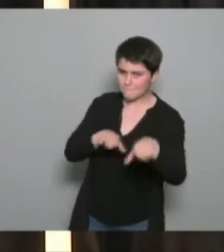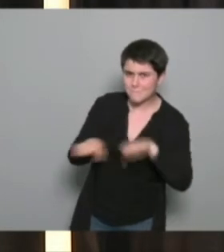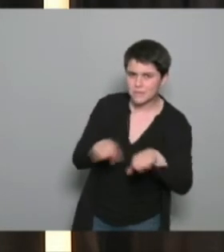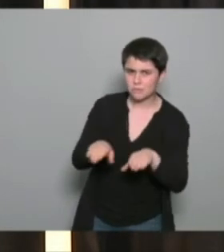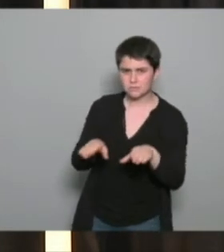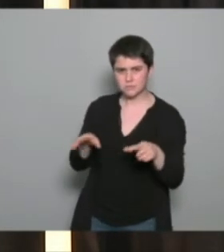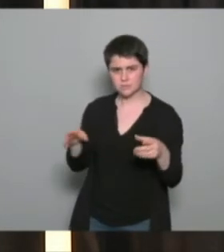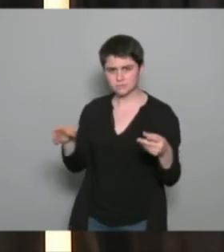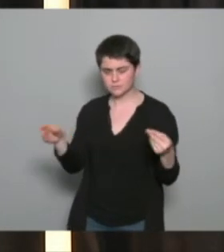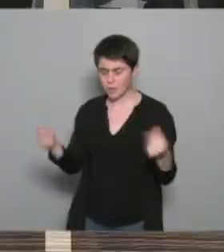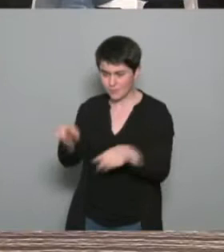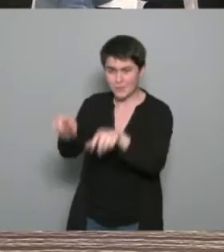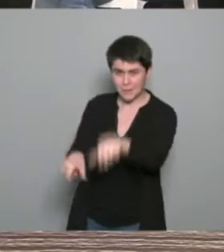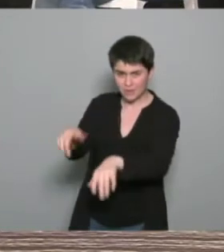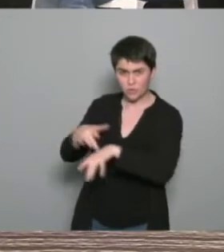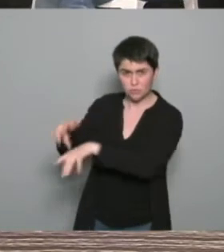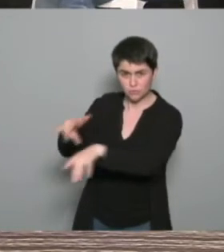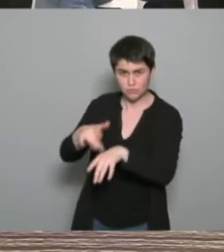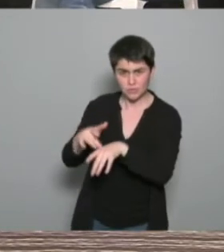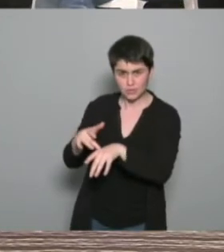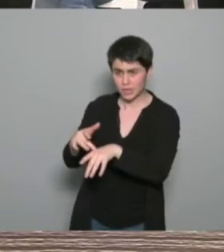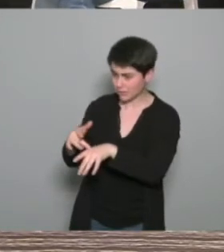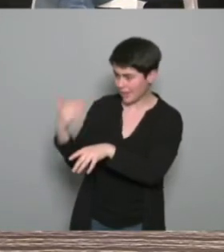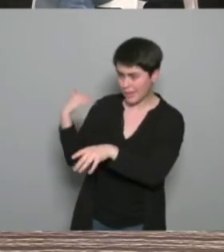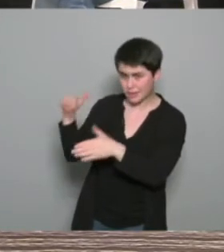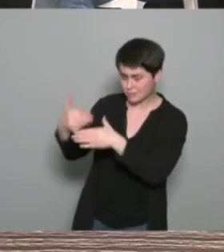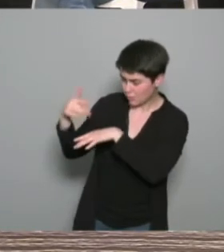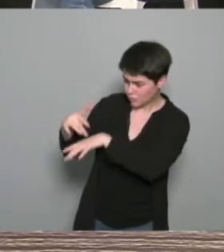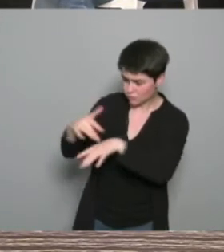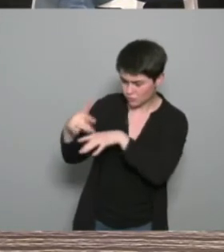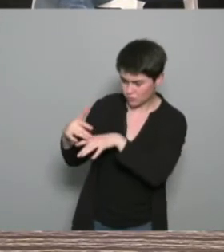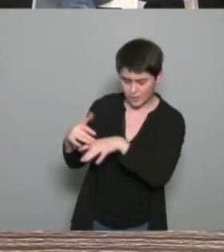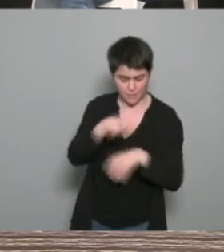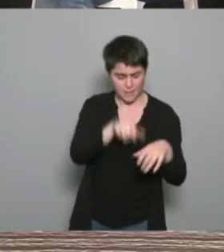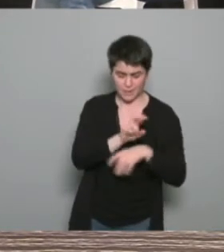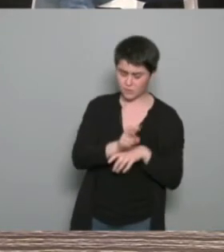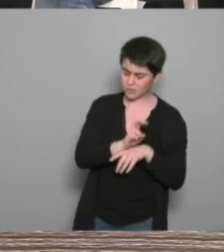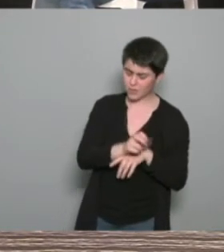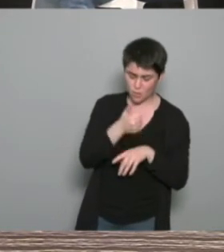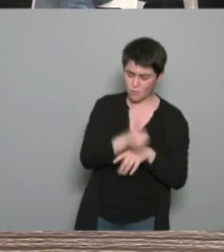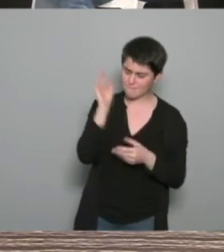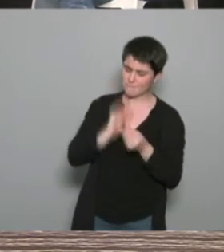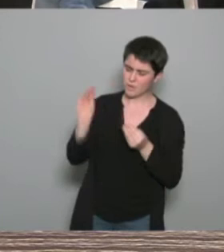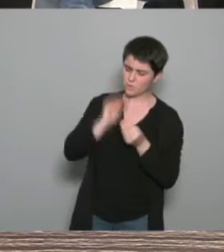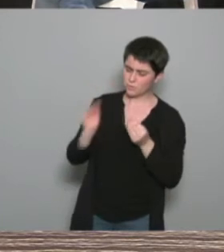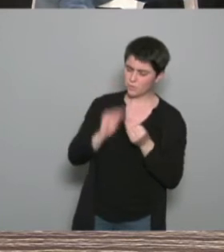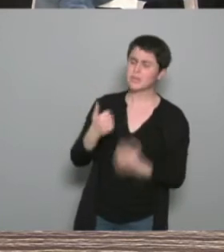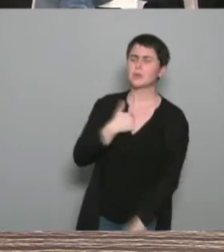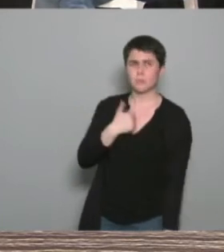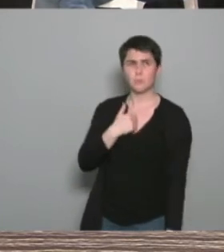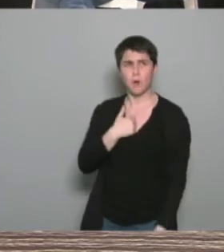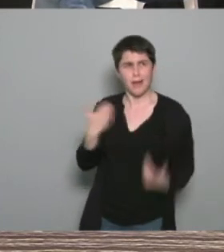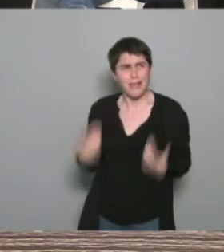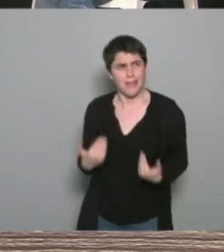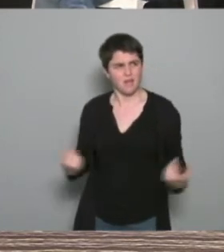structures est-ce que les éducateurs sportifs se posent la question de est-ce que mon intervention là quand j'entraîne des jeunes